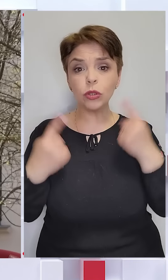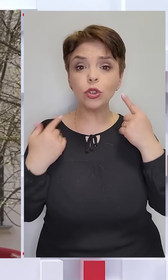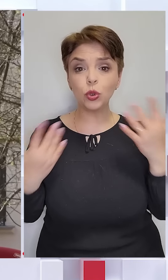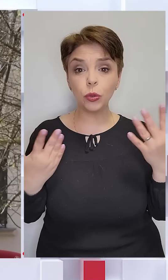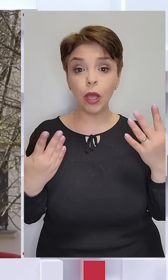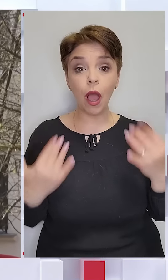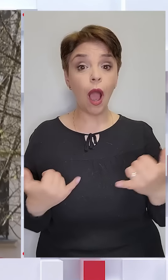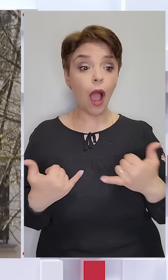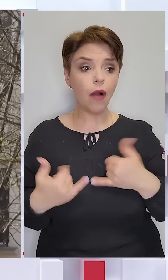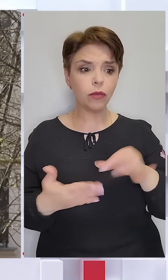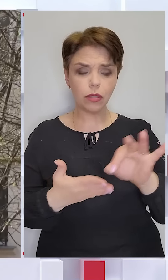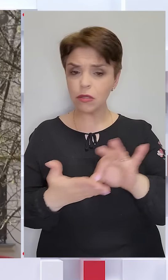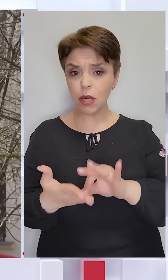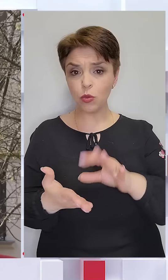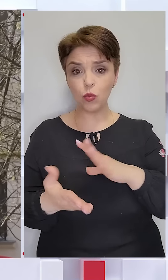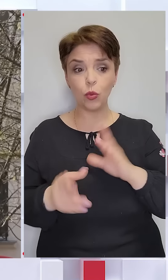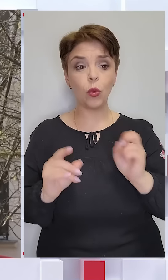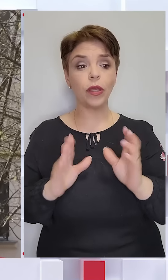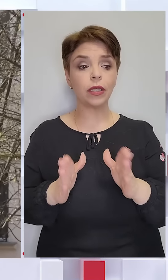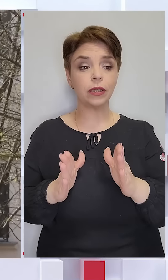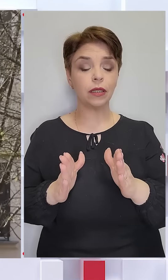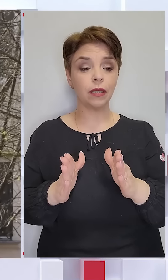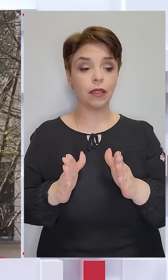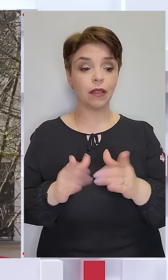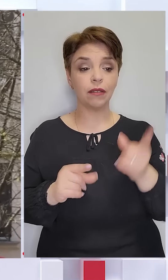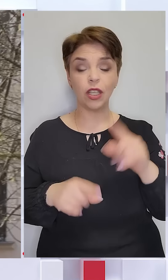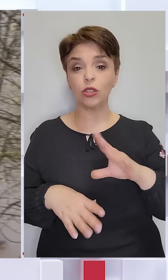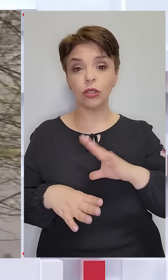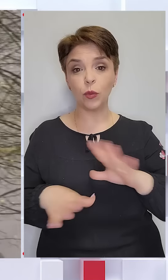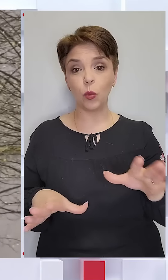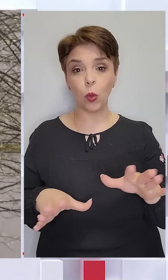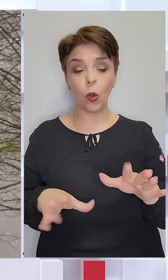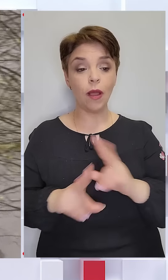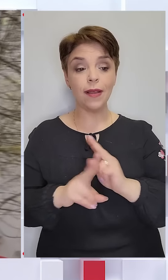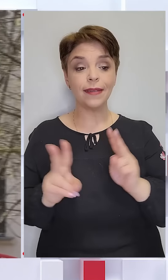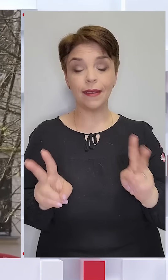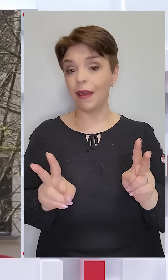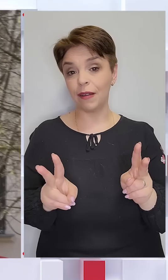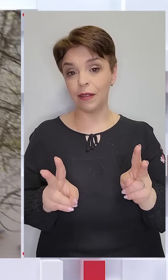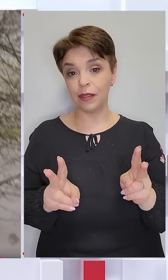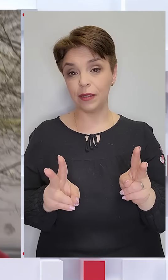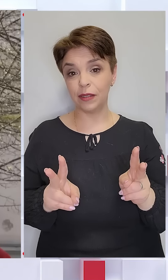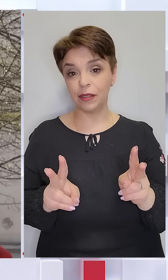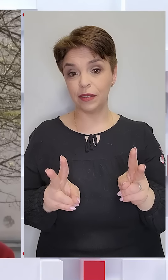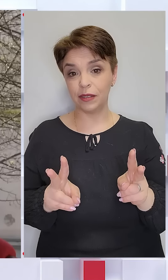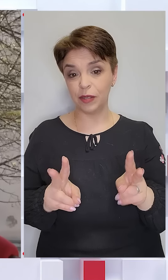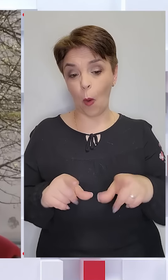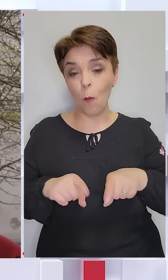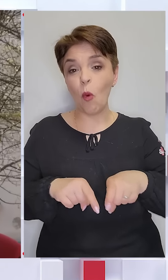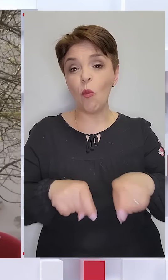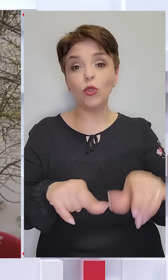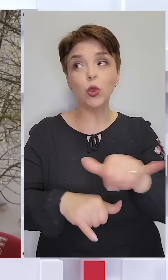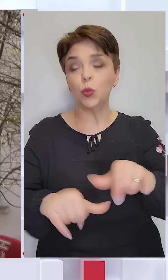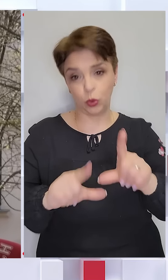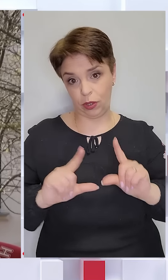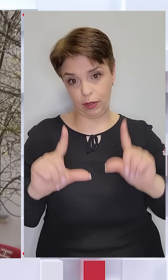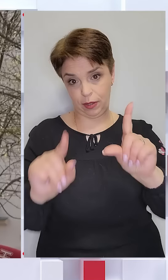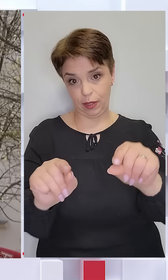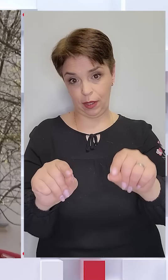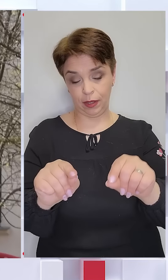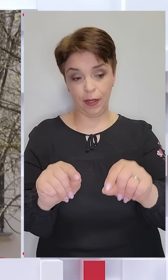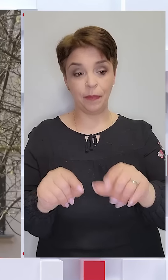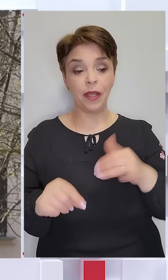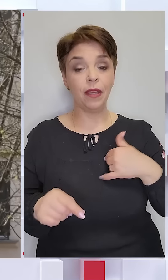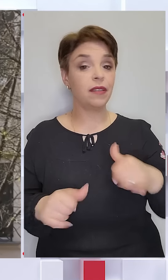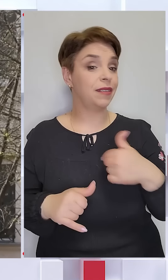А в нас одразу було, навіть не було ніяких поповжнень, щоб кудись їхати. З